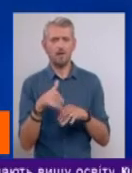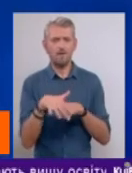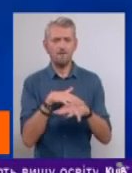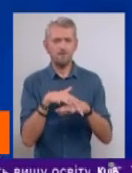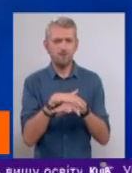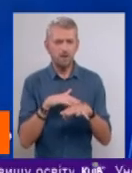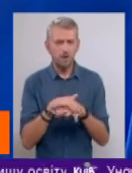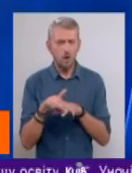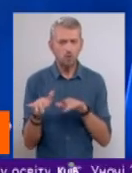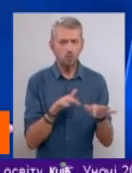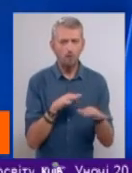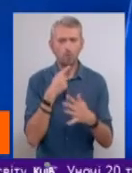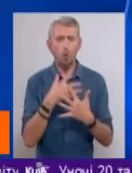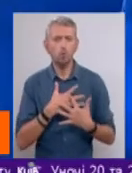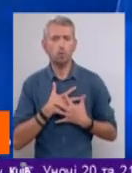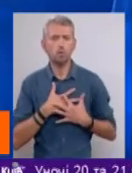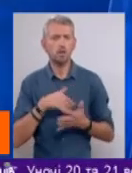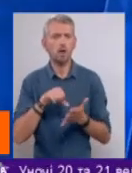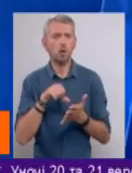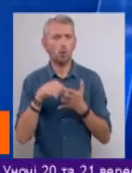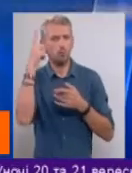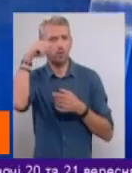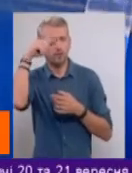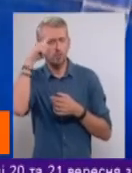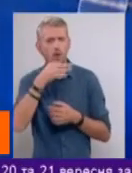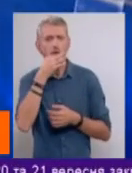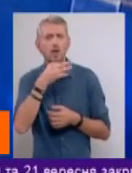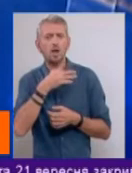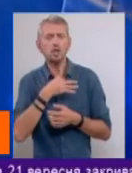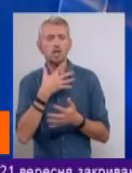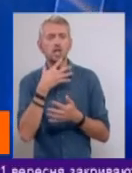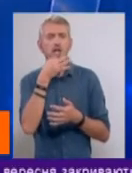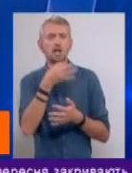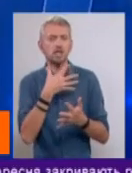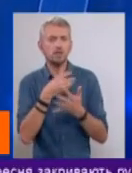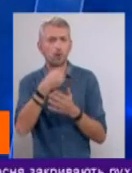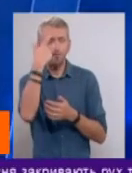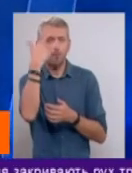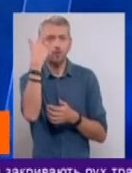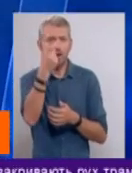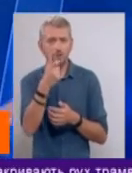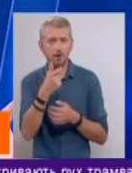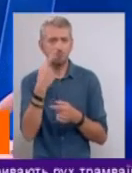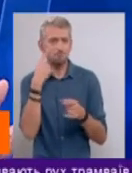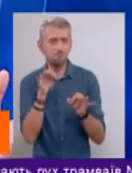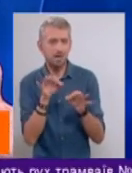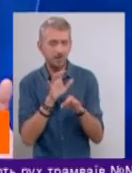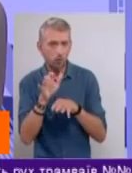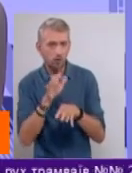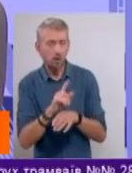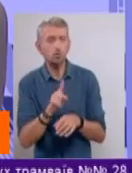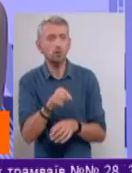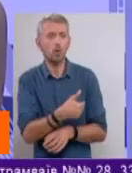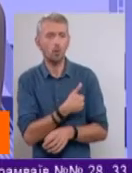улюблений герой мультфільму. Скажи своє послання медіавиробникам. Чого ти хочеш? Це флешмоб, із